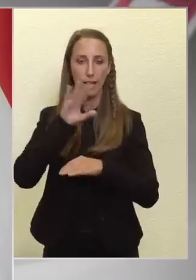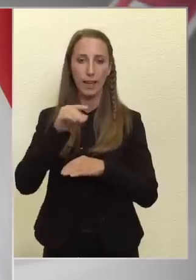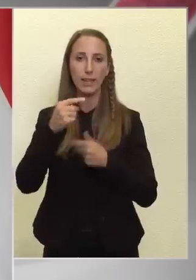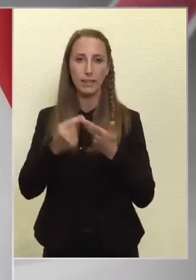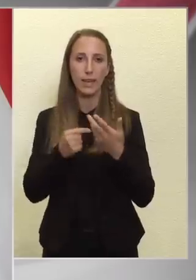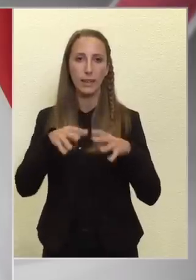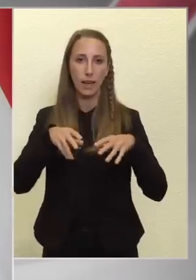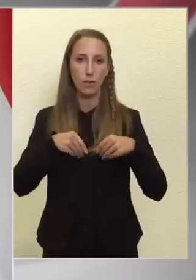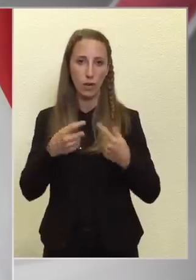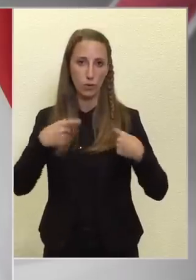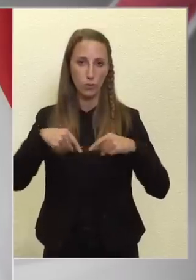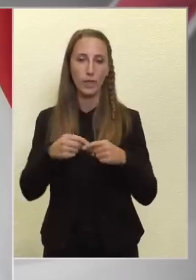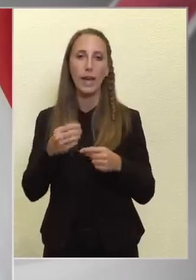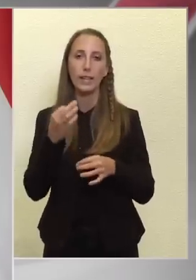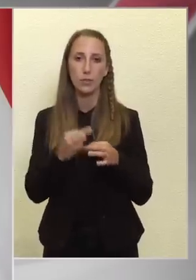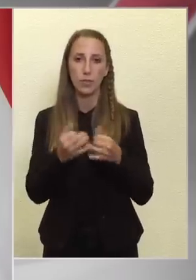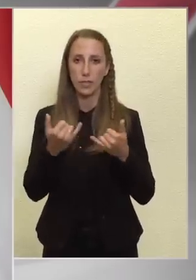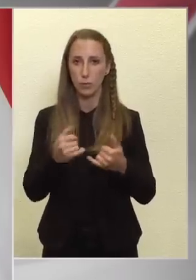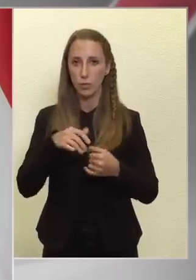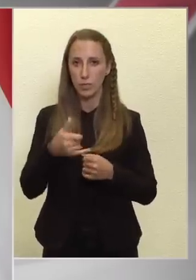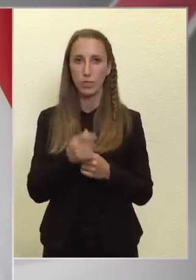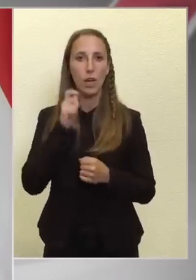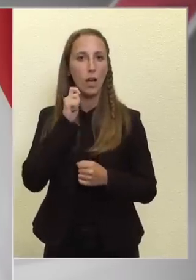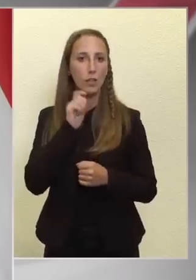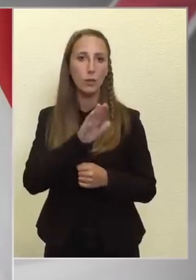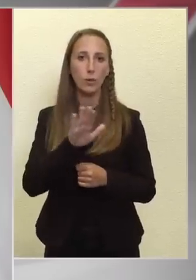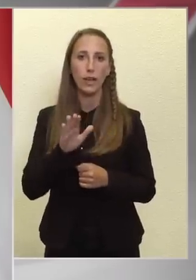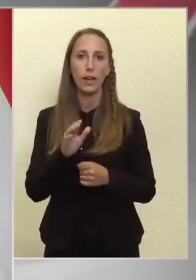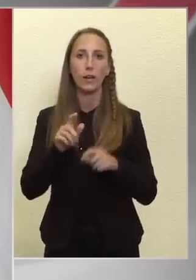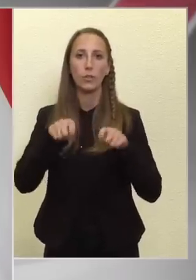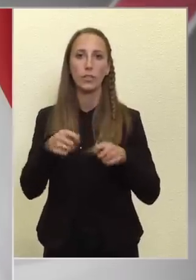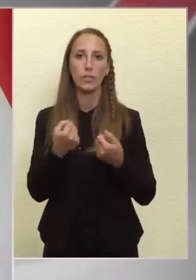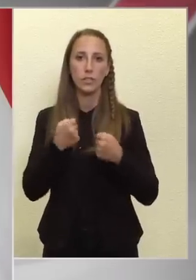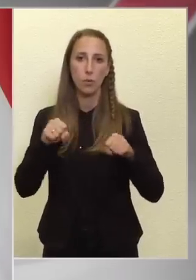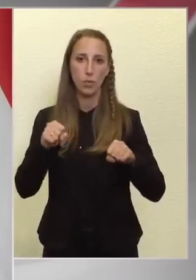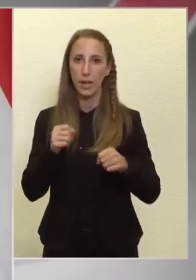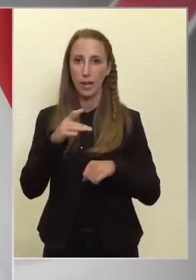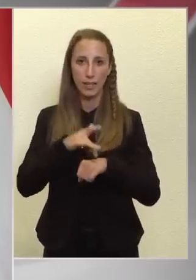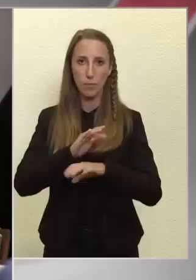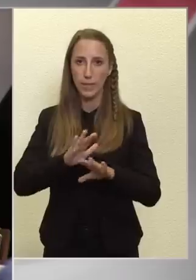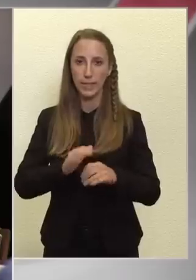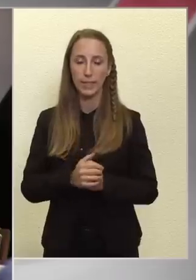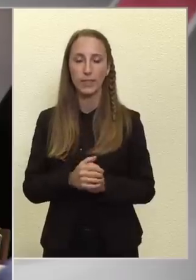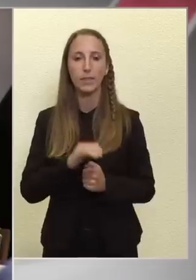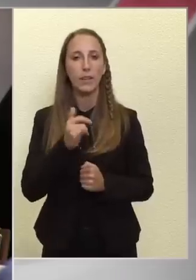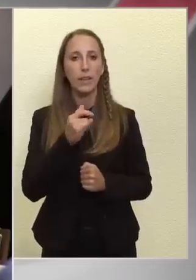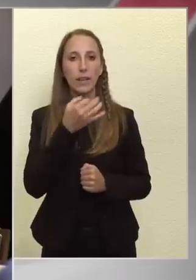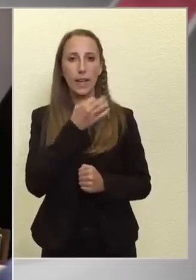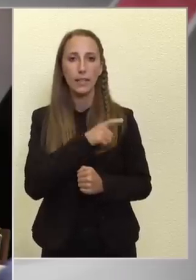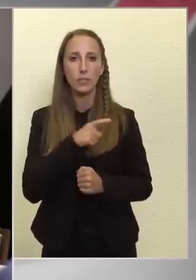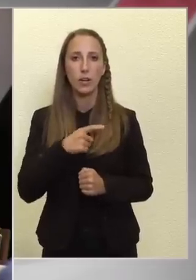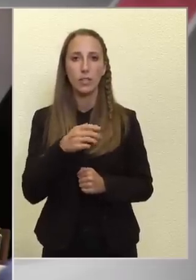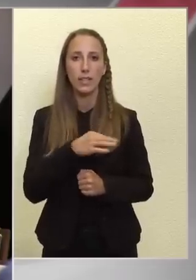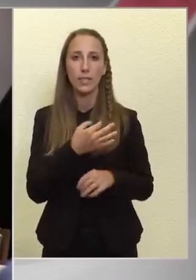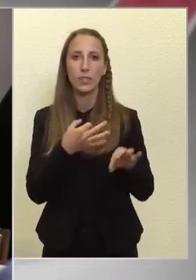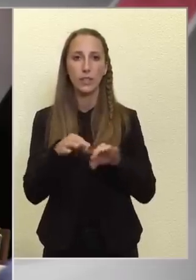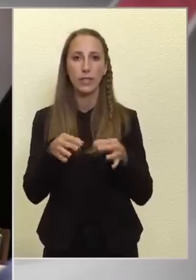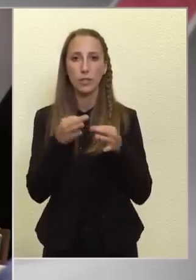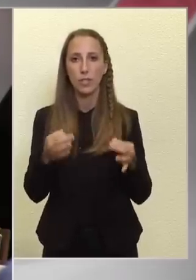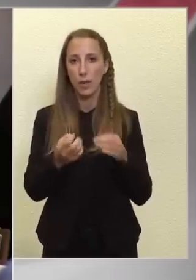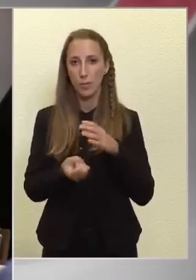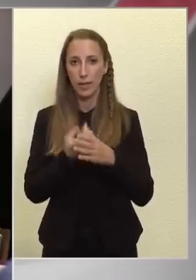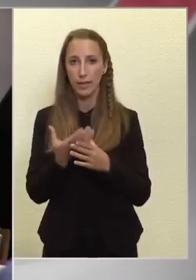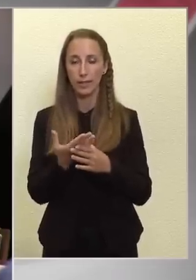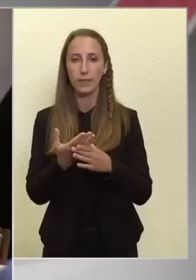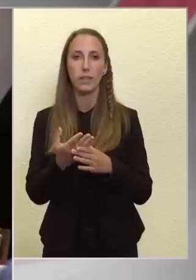fogadjuk, mivel ez történt most is, ez a nőknek a döntési szabadságát nem érinti. Igen, csak az egészségügyi közlönyben az jelent meg, hogy az Országos